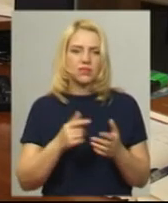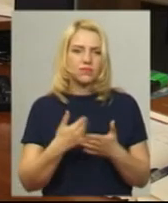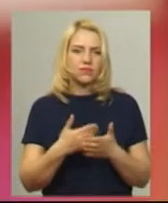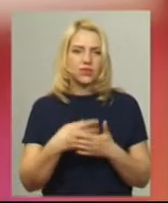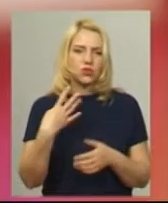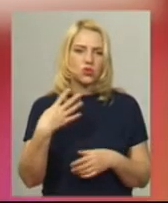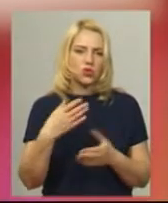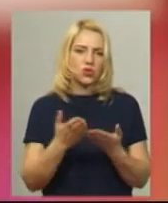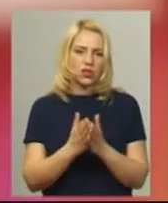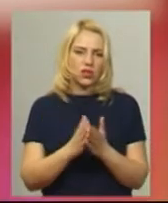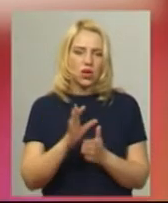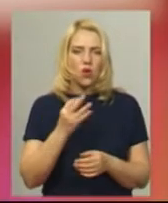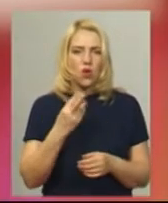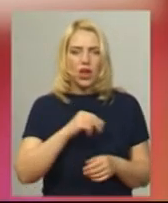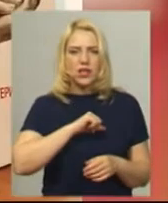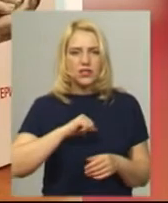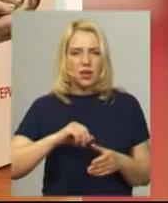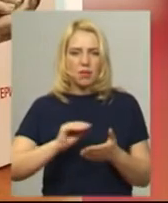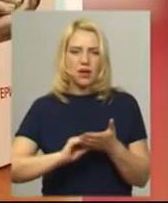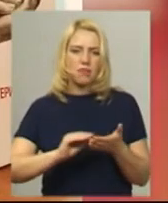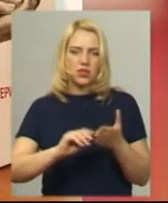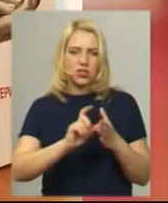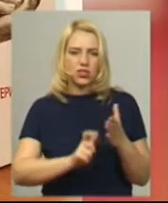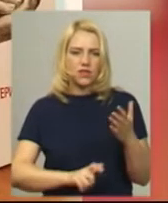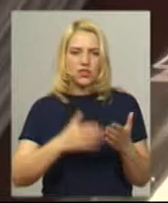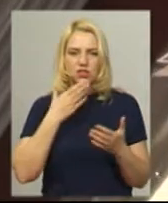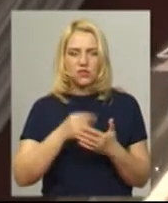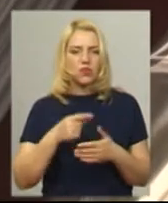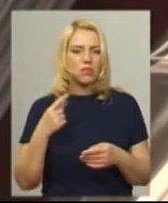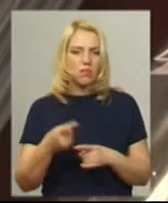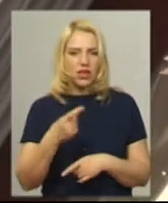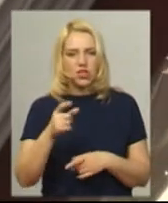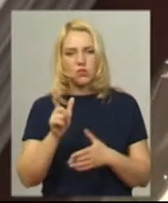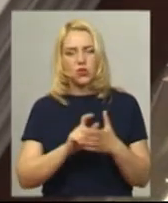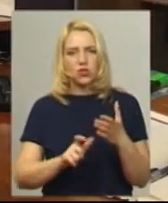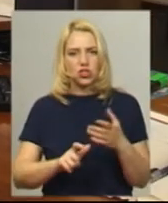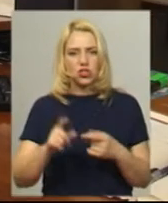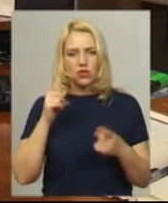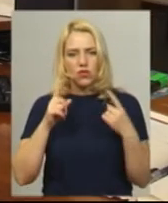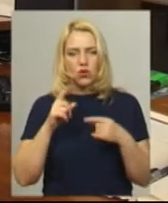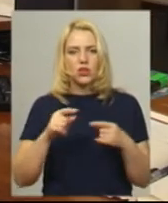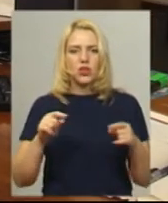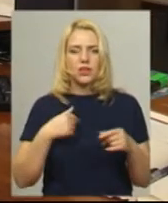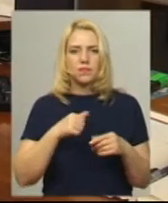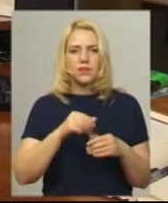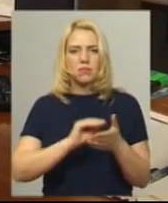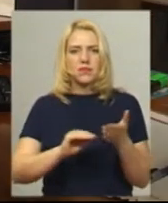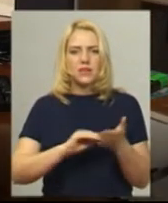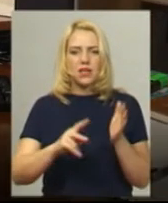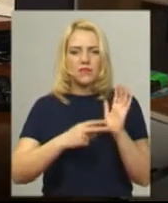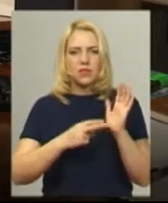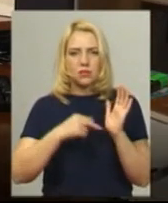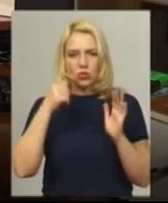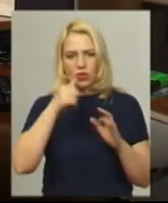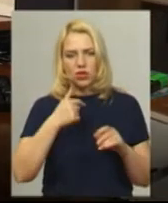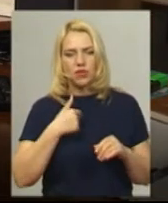близько 40 книжок. Ольга й сама пише вірші, розповідає, свої перші поетичні твори створила в семирічному віці. Мені сподобався в магазині блокнотик,